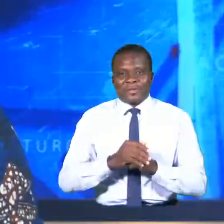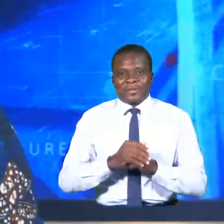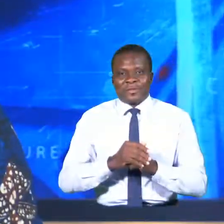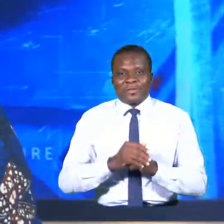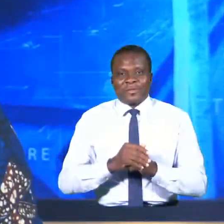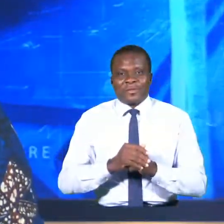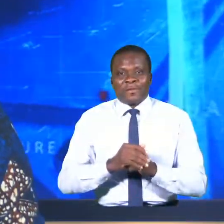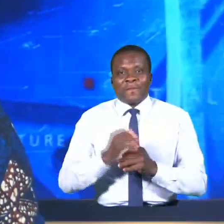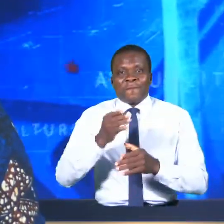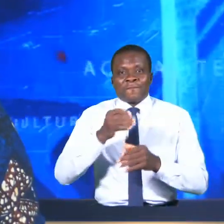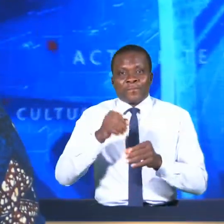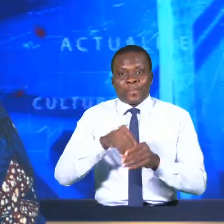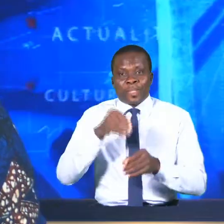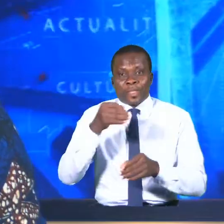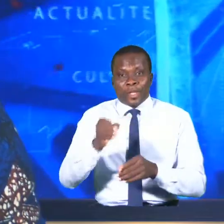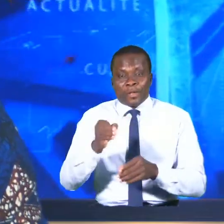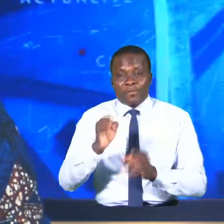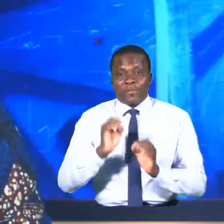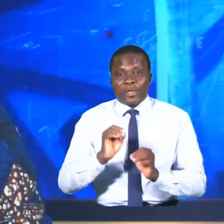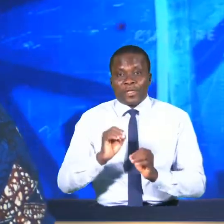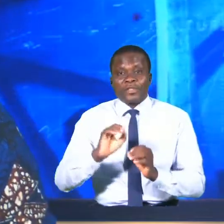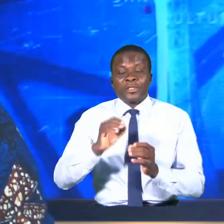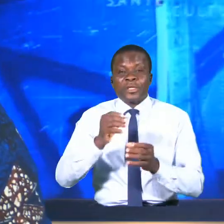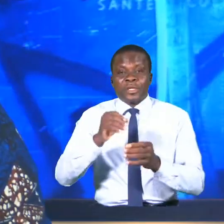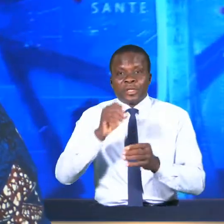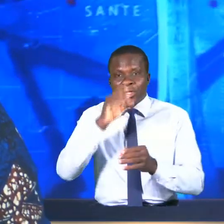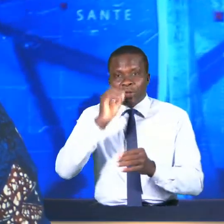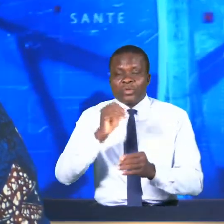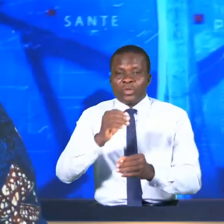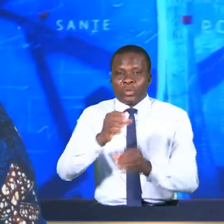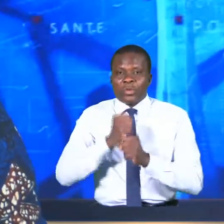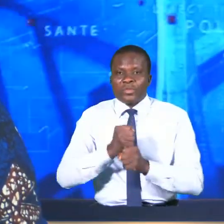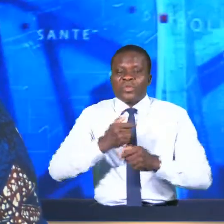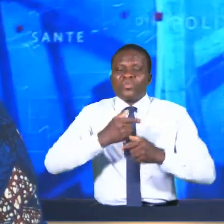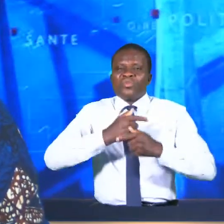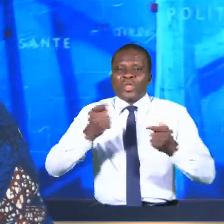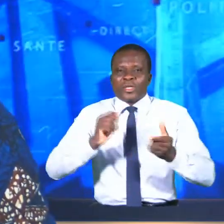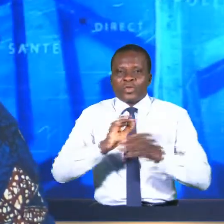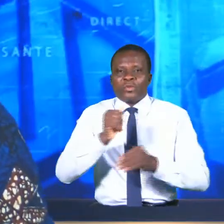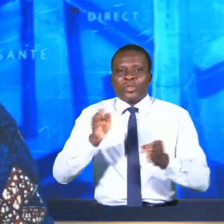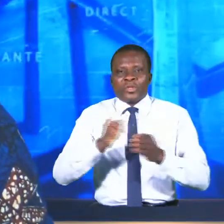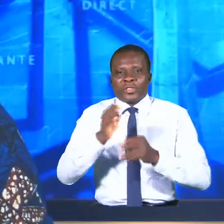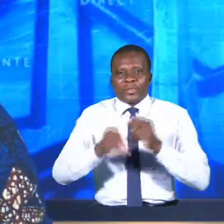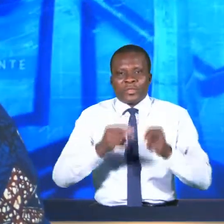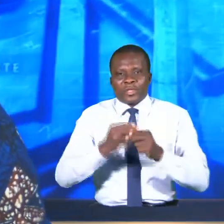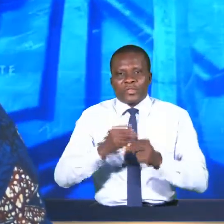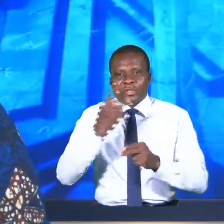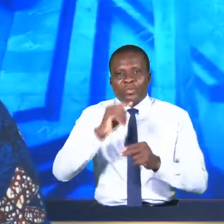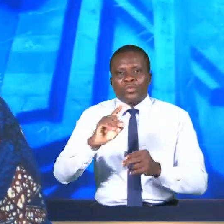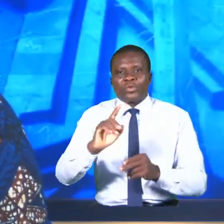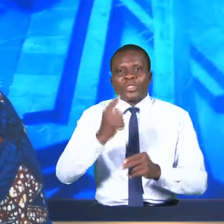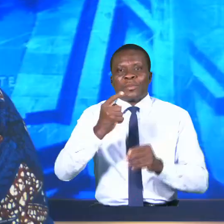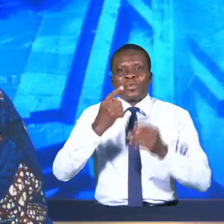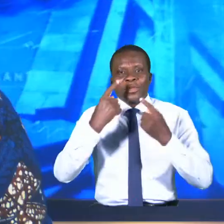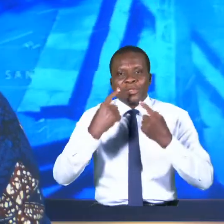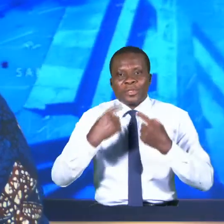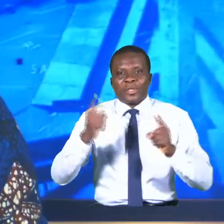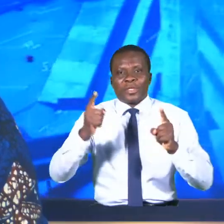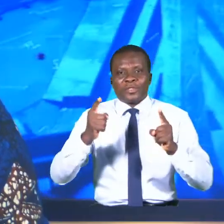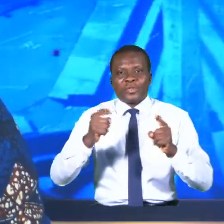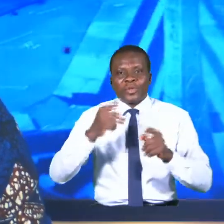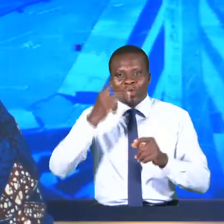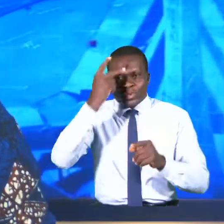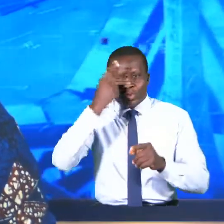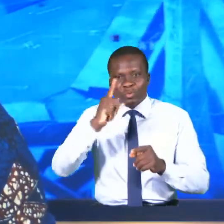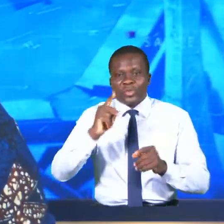En France, Jean Castès obtient une large confiance de l'Assemblée nationale pour sa première déclaration de politique